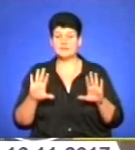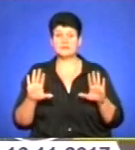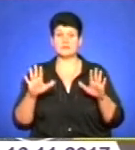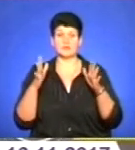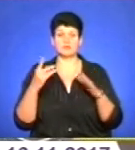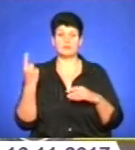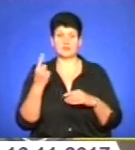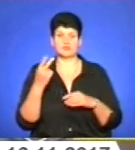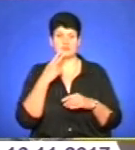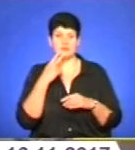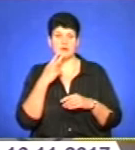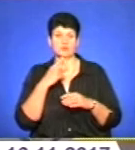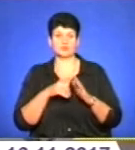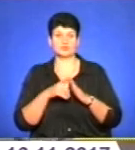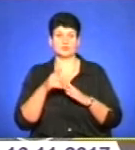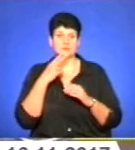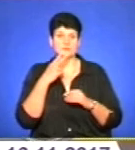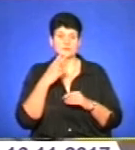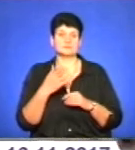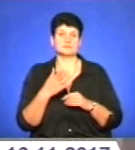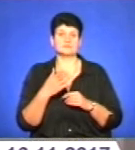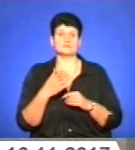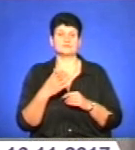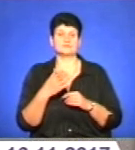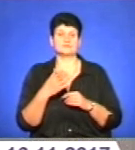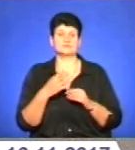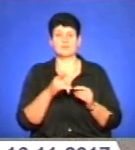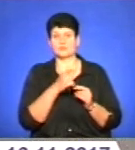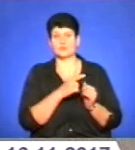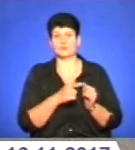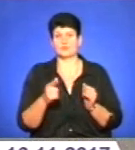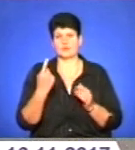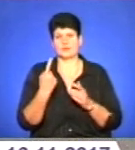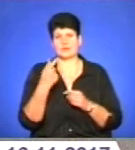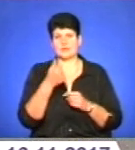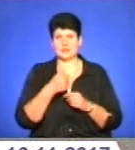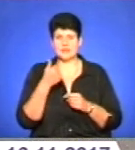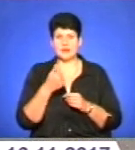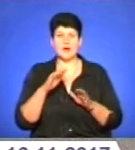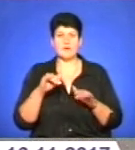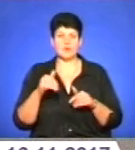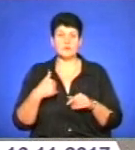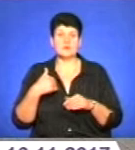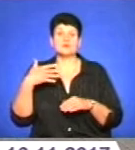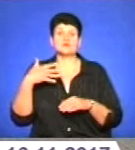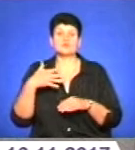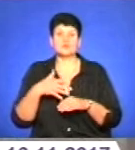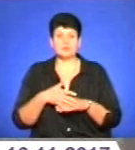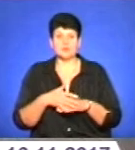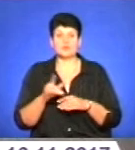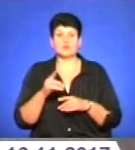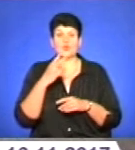першу цигарку закурив, запалив. І це десь тривало так рік часу. Але потім я зрозумів, що